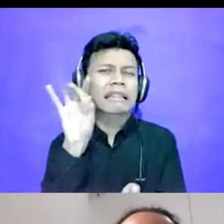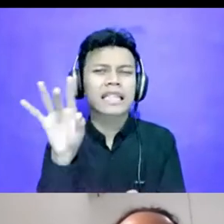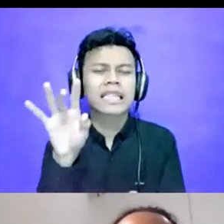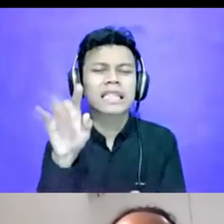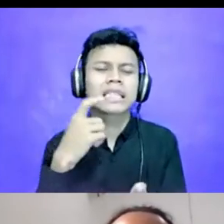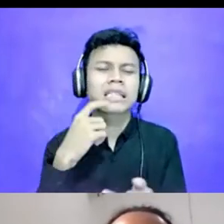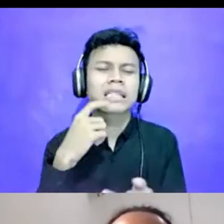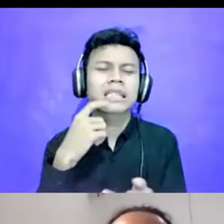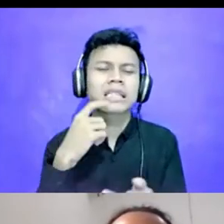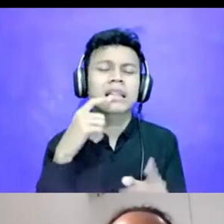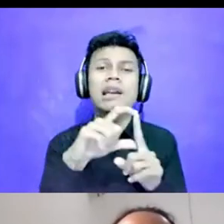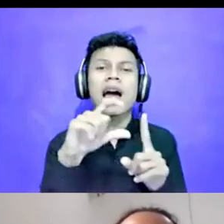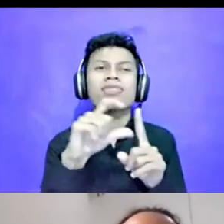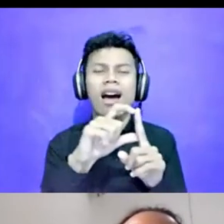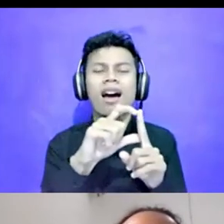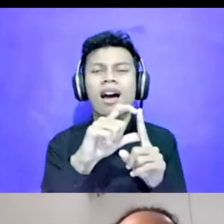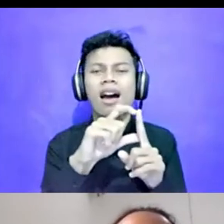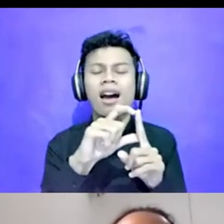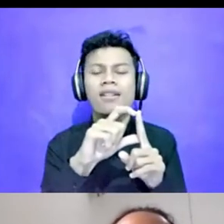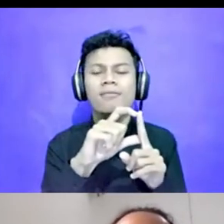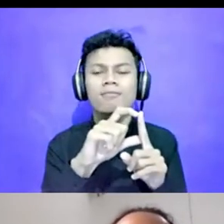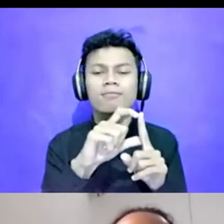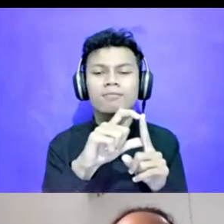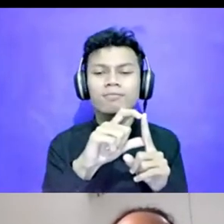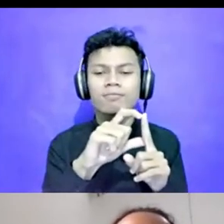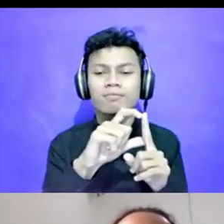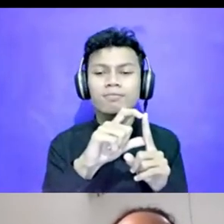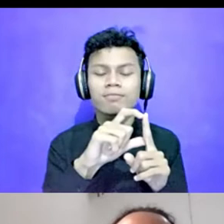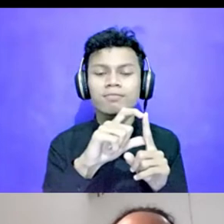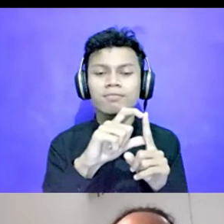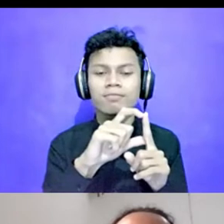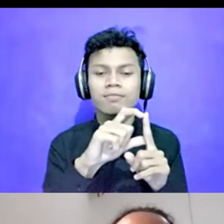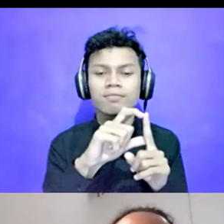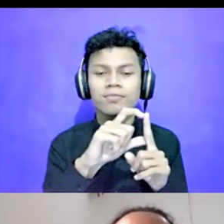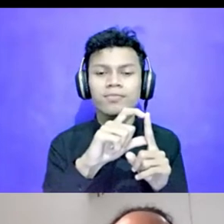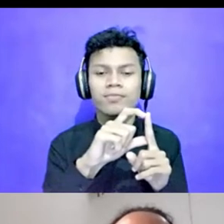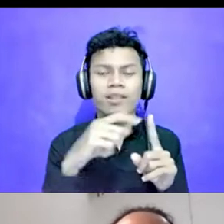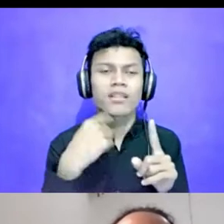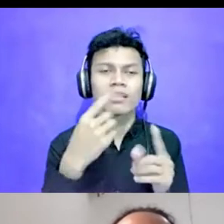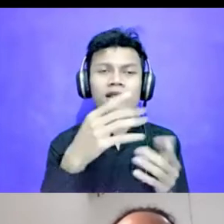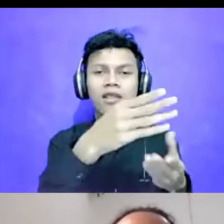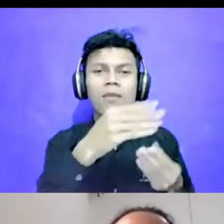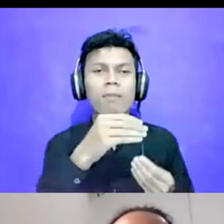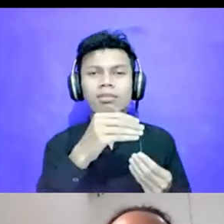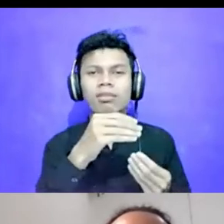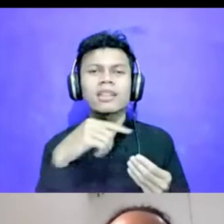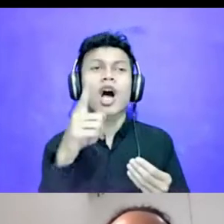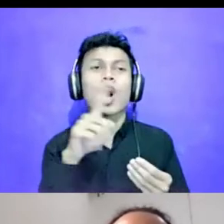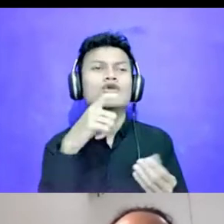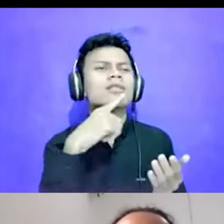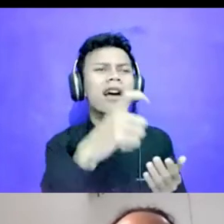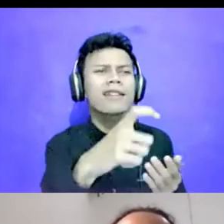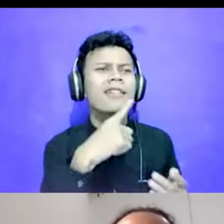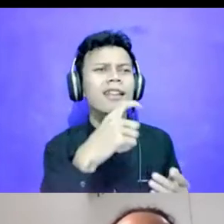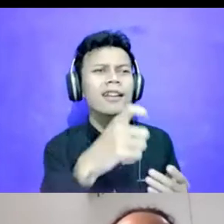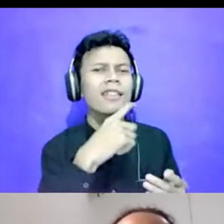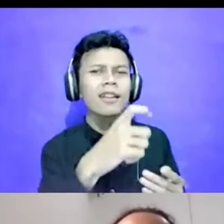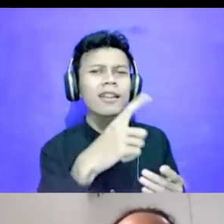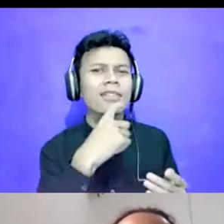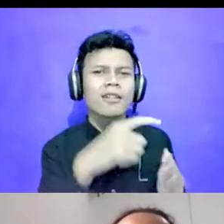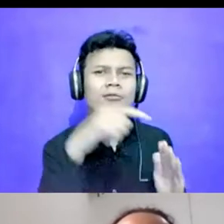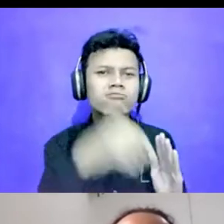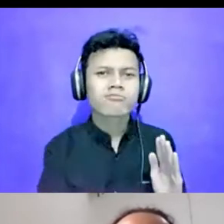muncul. Kita lihat di, apa namanya, yang kita dapatkan. Kita harus tanyakan terus sampai kemudian